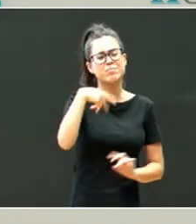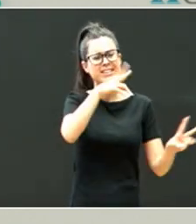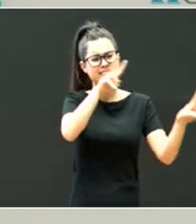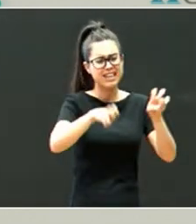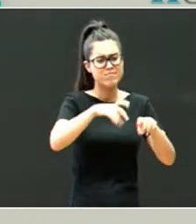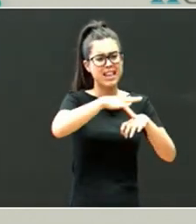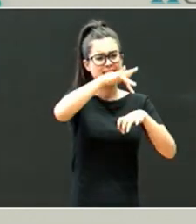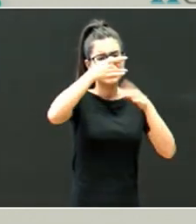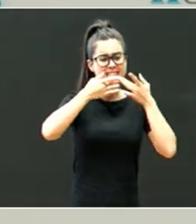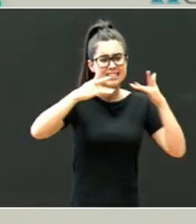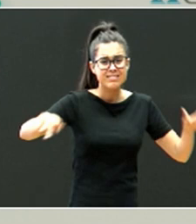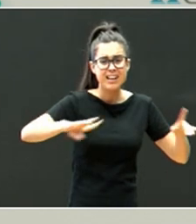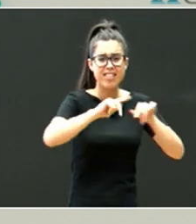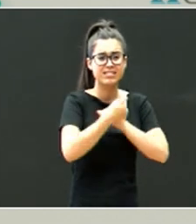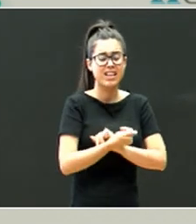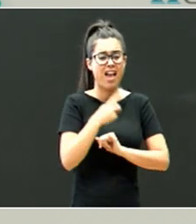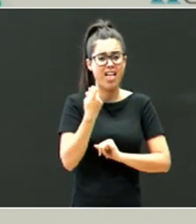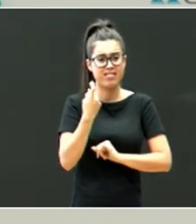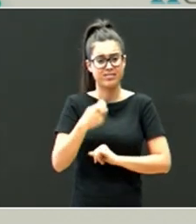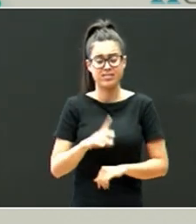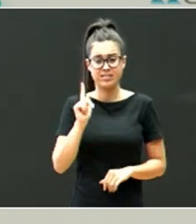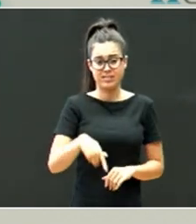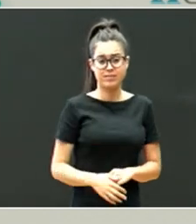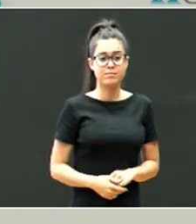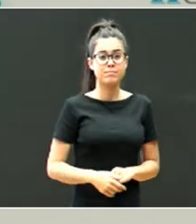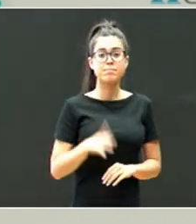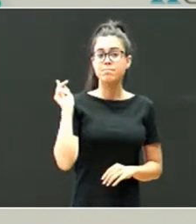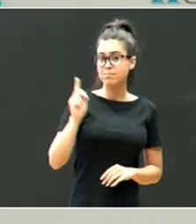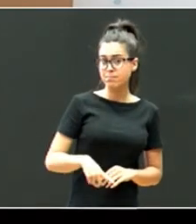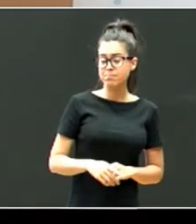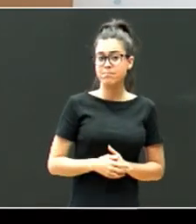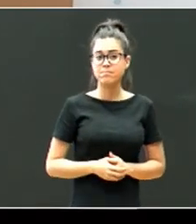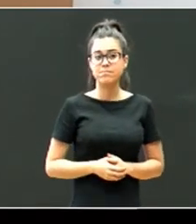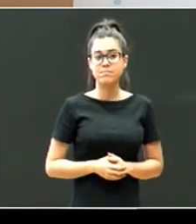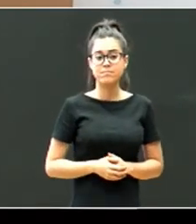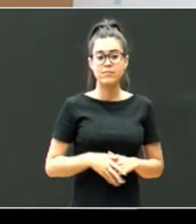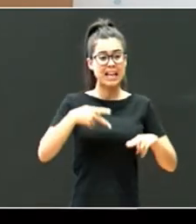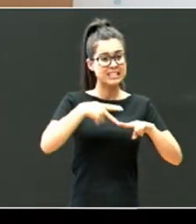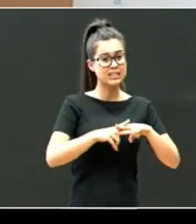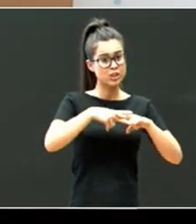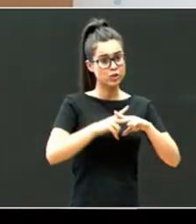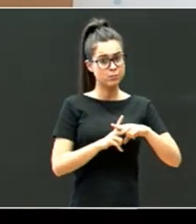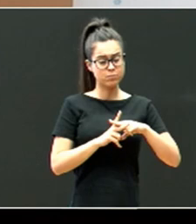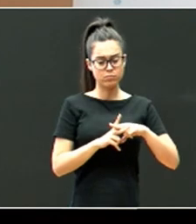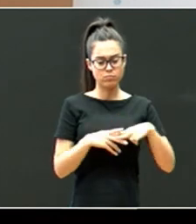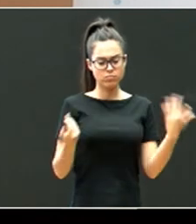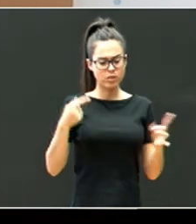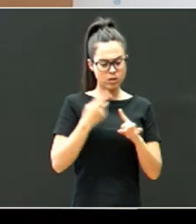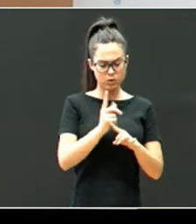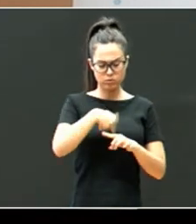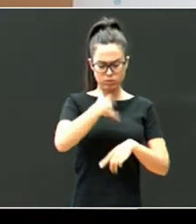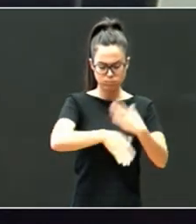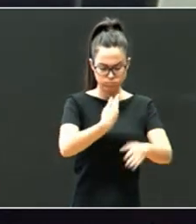sensiblek izatia honekiko, eta nolaiteko, instrumentu bat, aurra joateko, eta